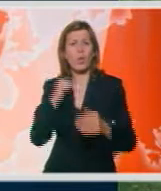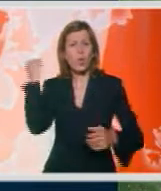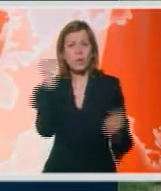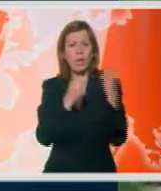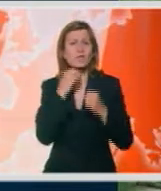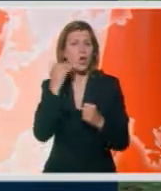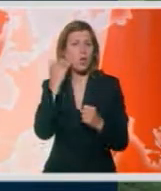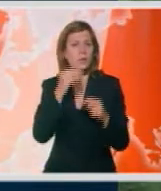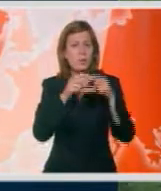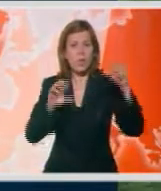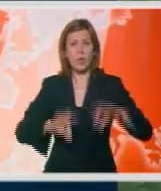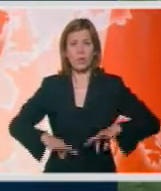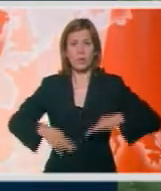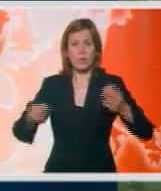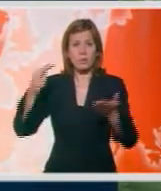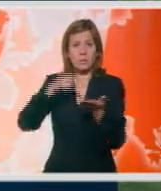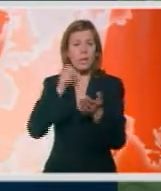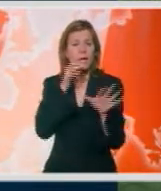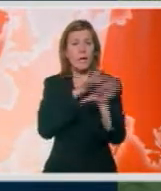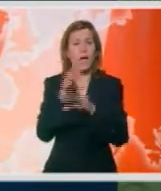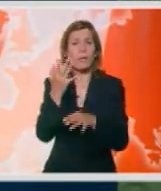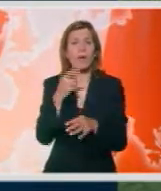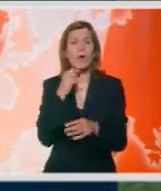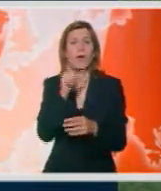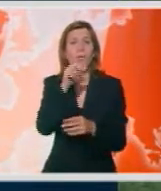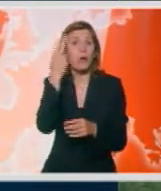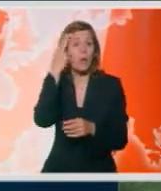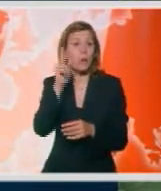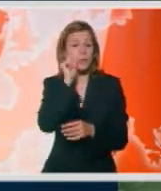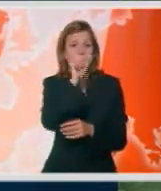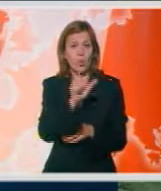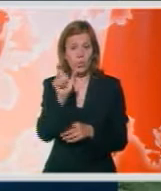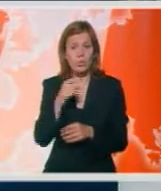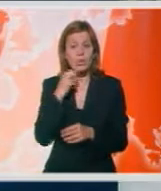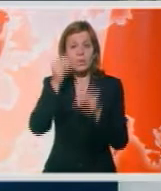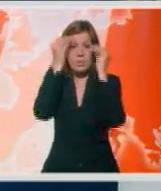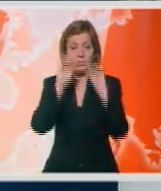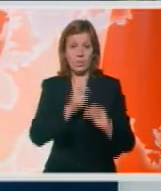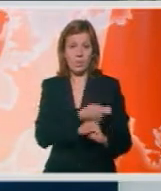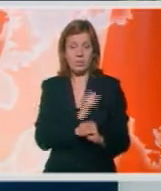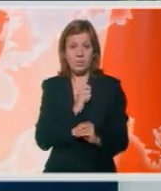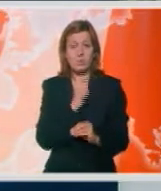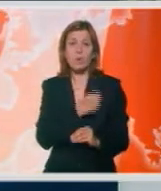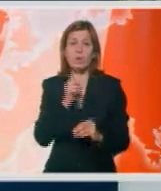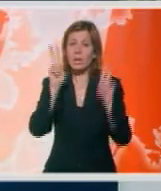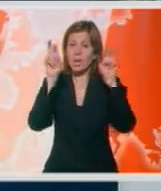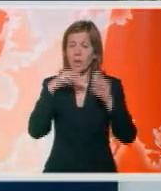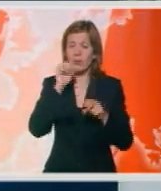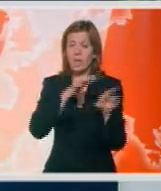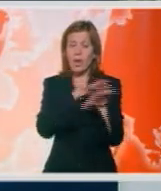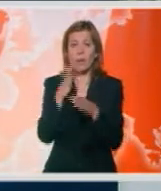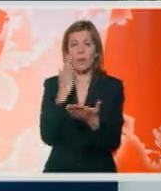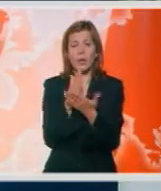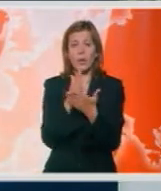oštrim predmetom rano jutros kada ga je napalo nekoliko za sada nepoznatih osoba, saopštile policija. Policija je navela da se napad